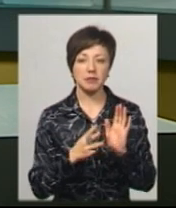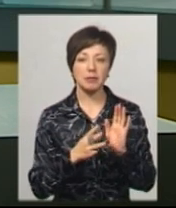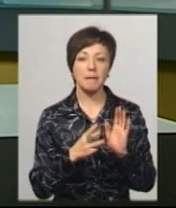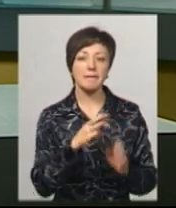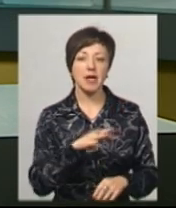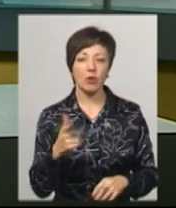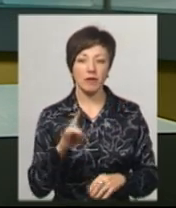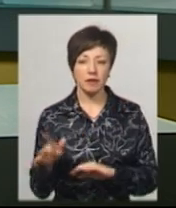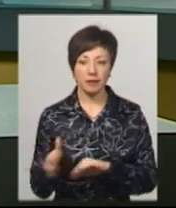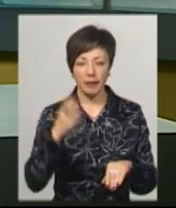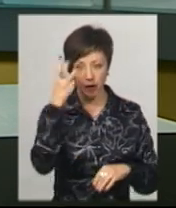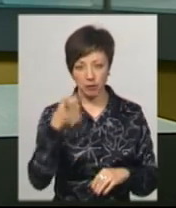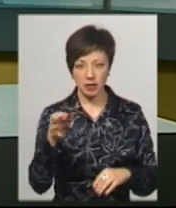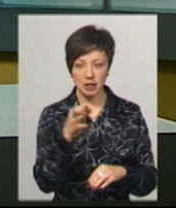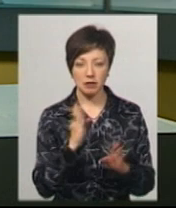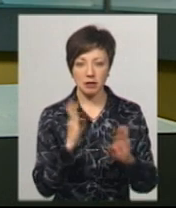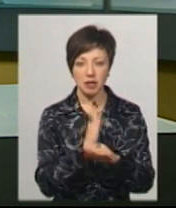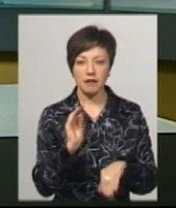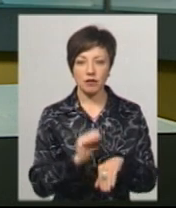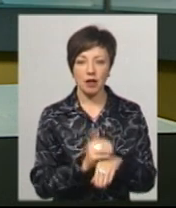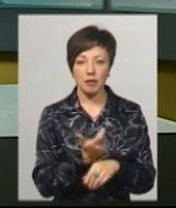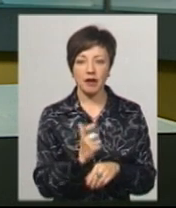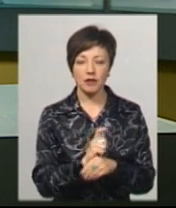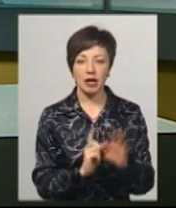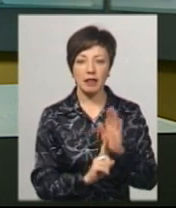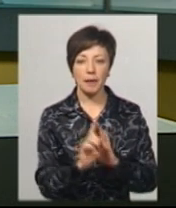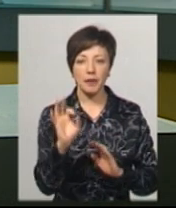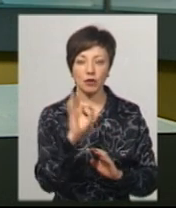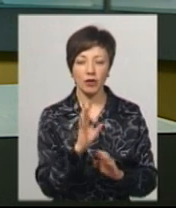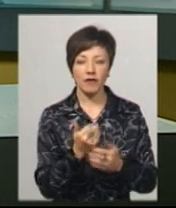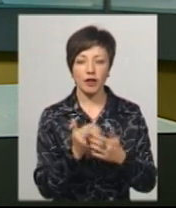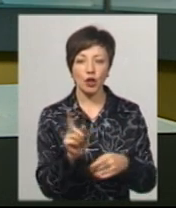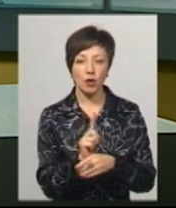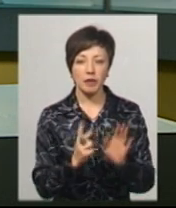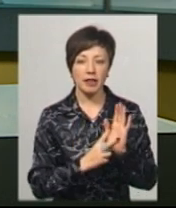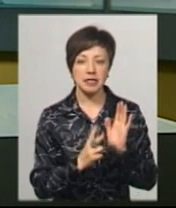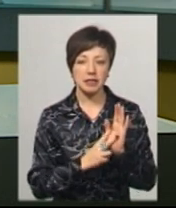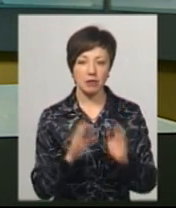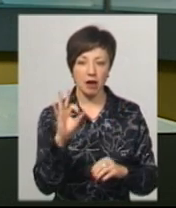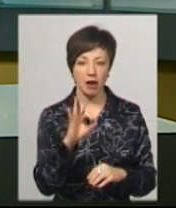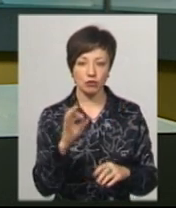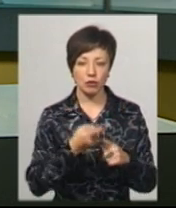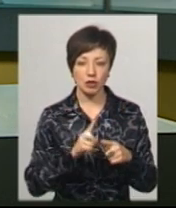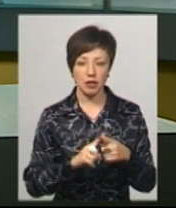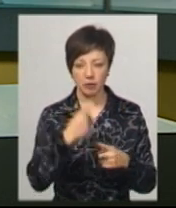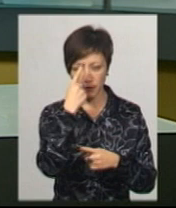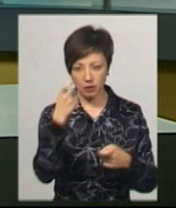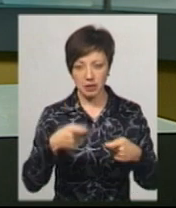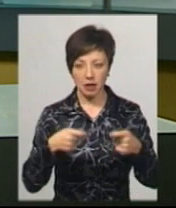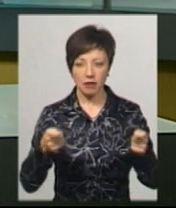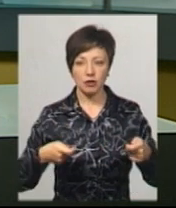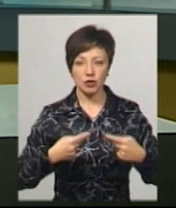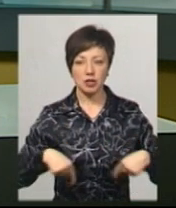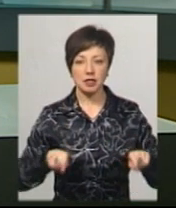На Хмельниччині синоптики зафіксували перевищення температури від кліматичної норми на 7 градусів. Про це повідомила завідуюча